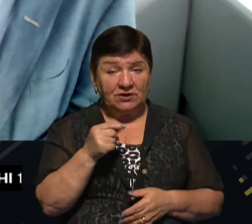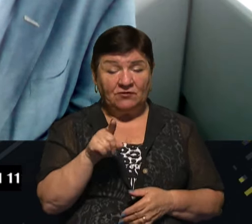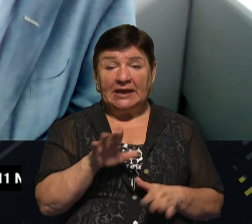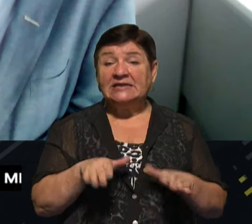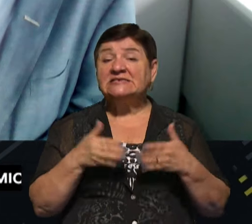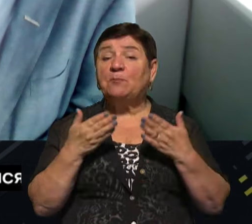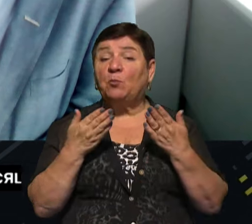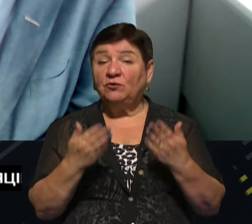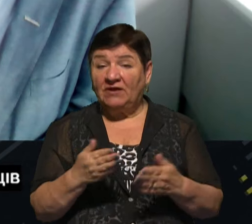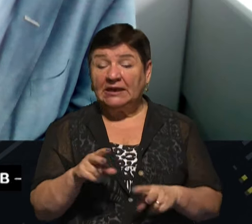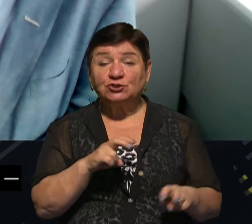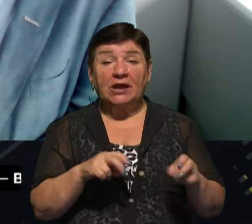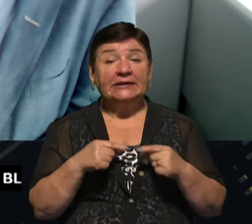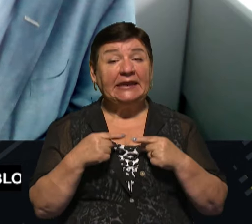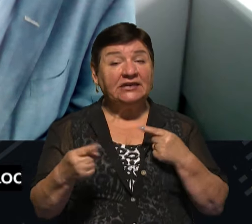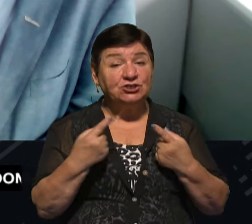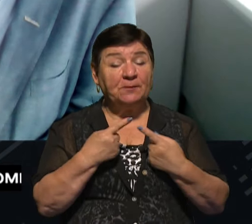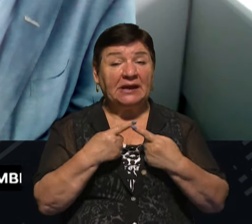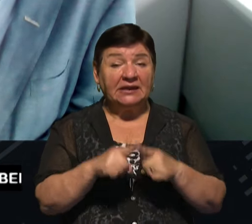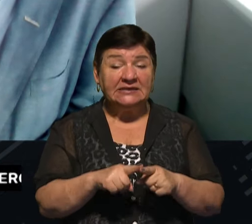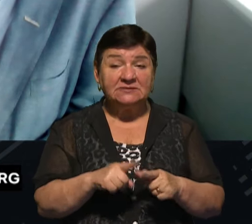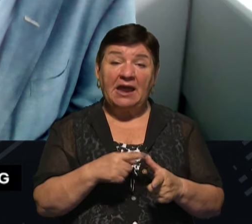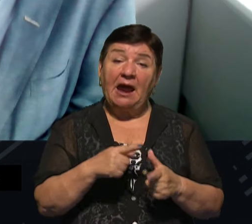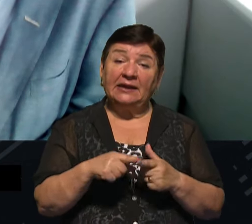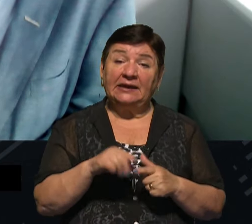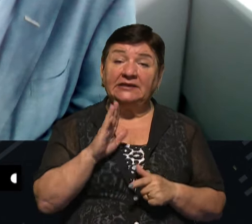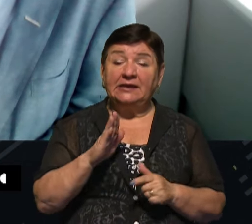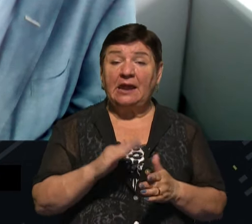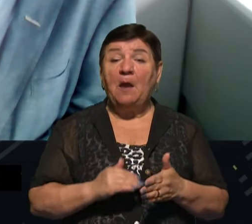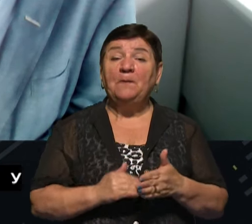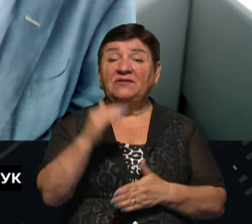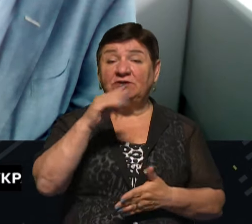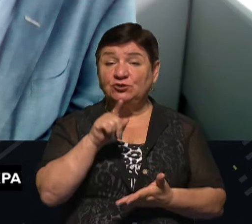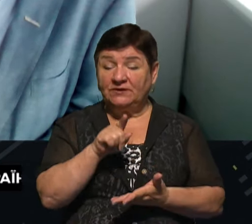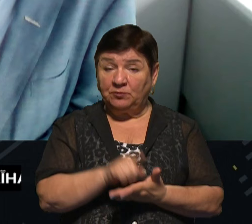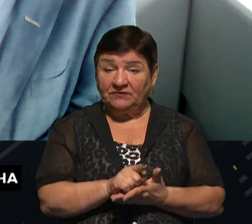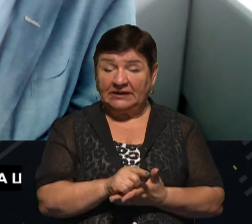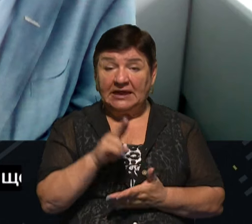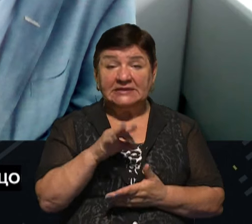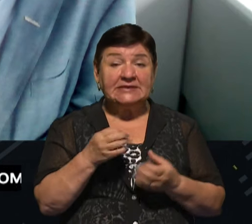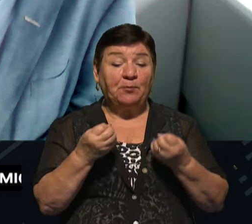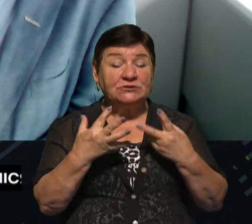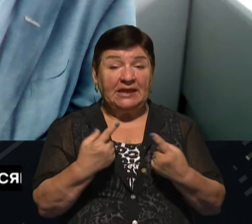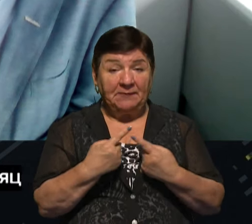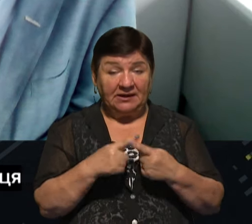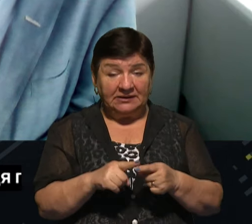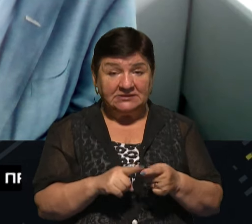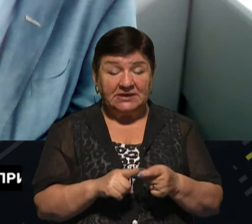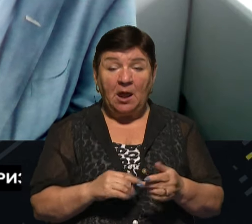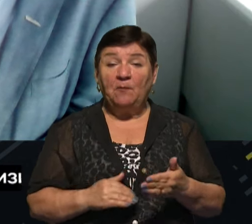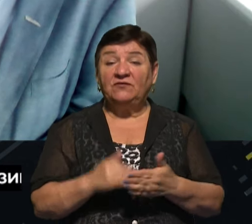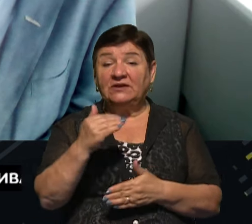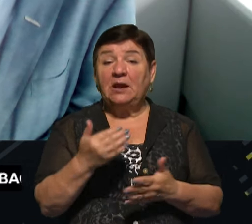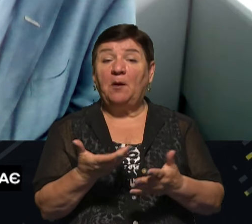запропонувала шукати інші механізми, а не лише підвищувати податки. Це, здається, дуже простий механізм – підвищити податки більше